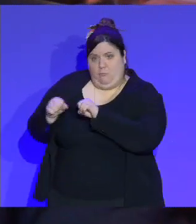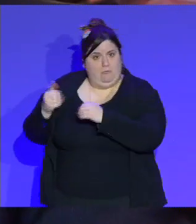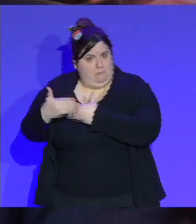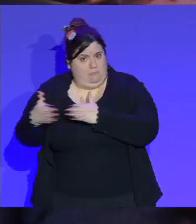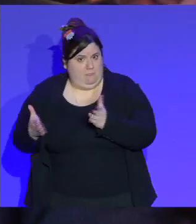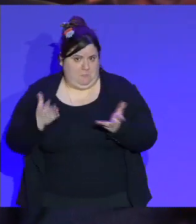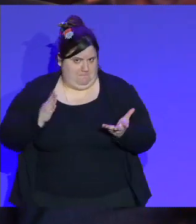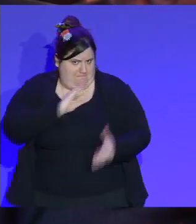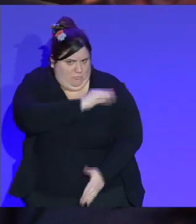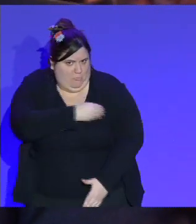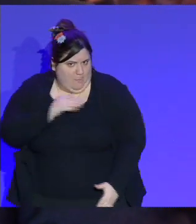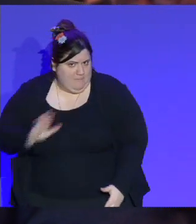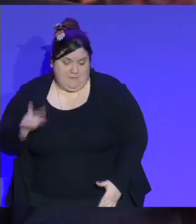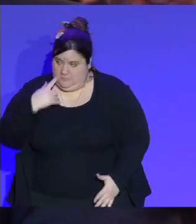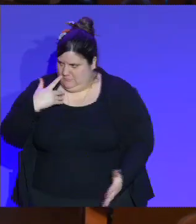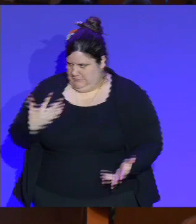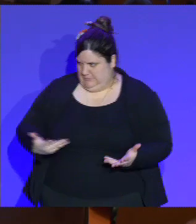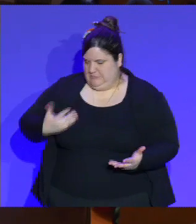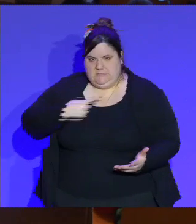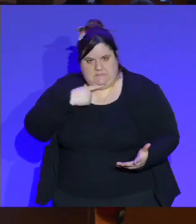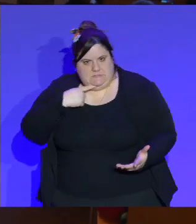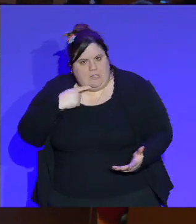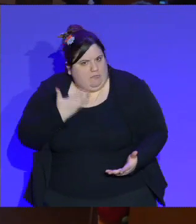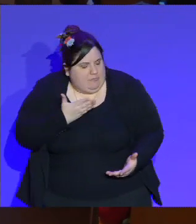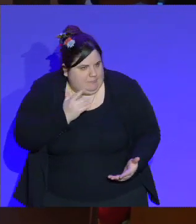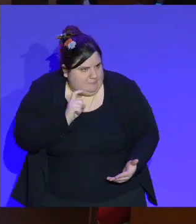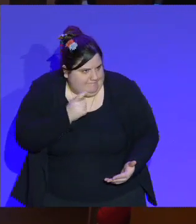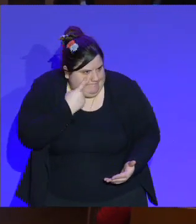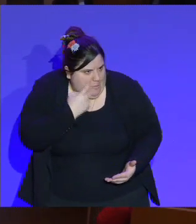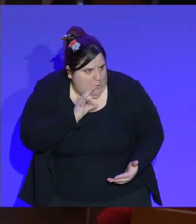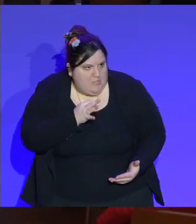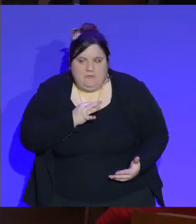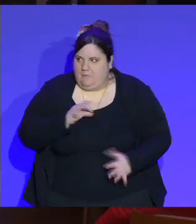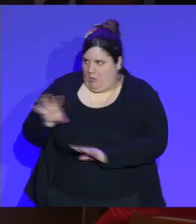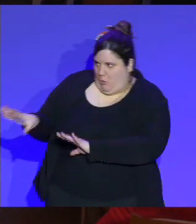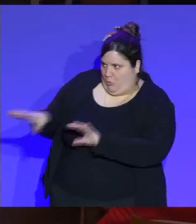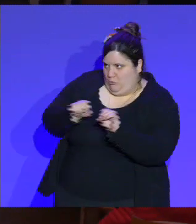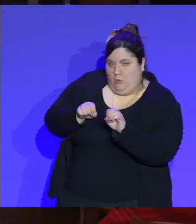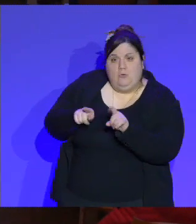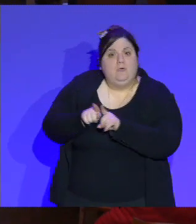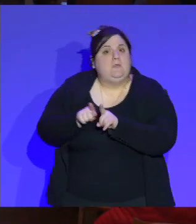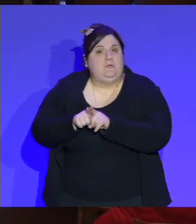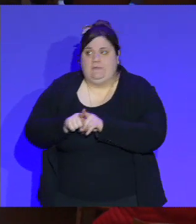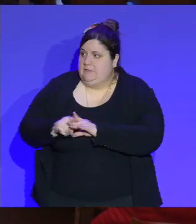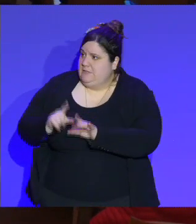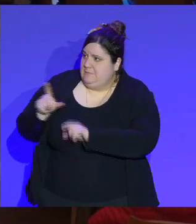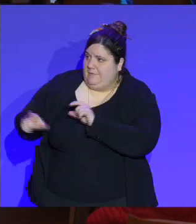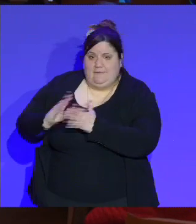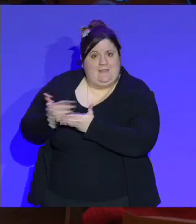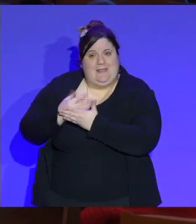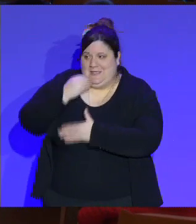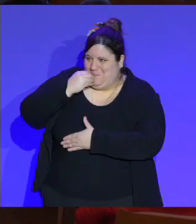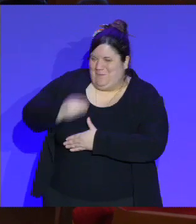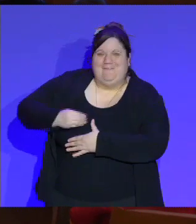secteurs, comme vous le savez, en matière de recrutement et de fidélisation aussi de nos salariés. donc